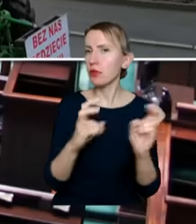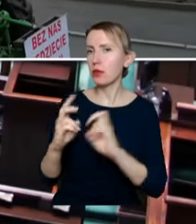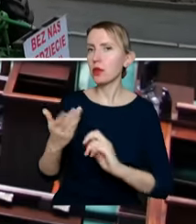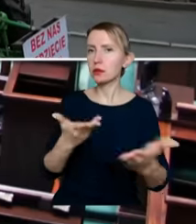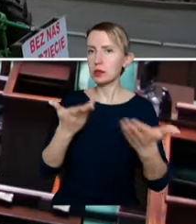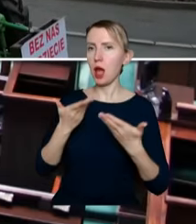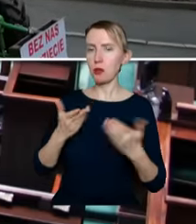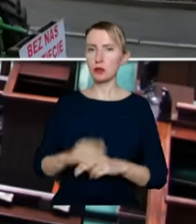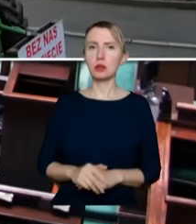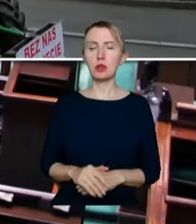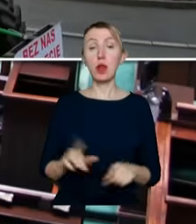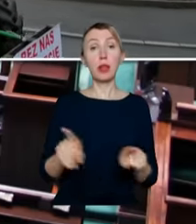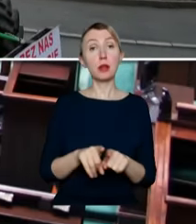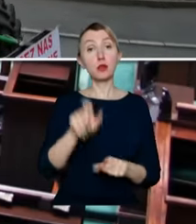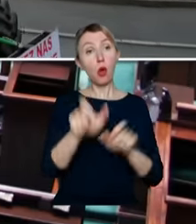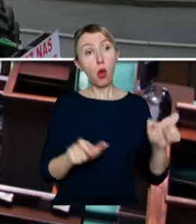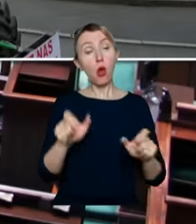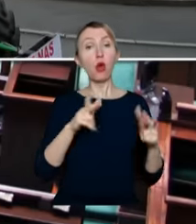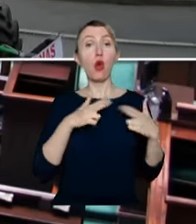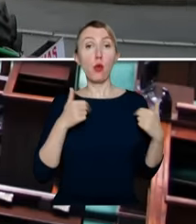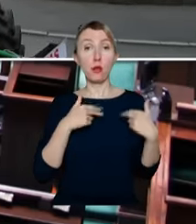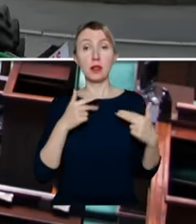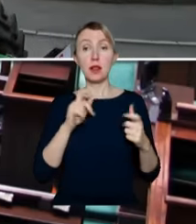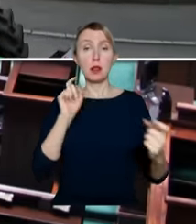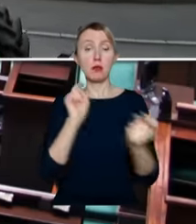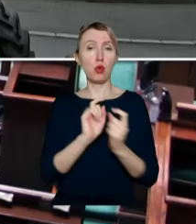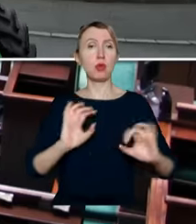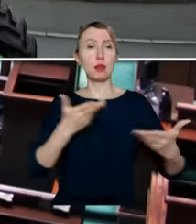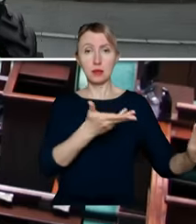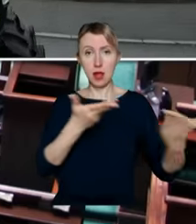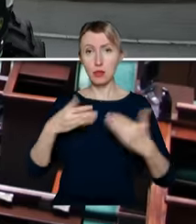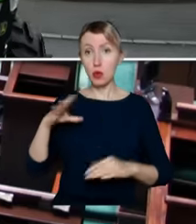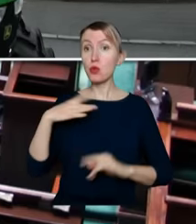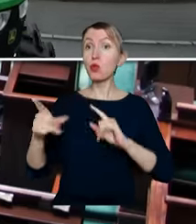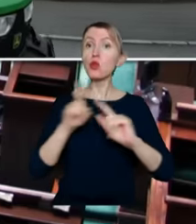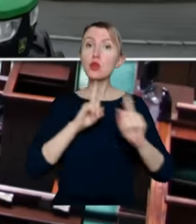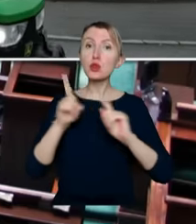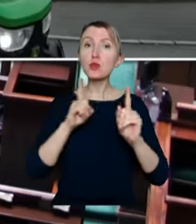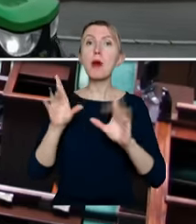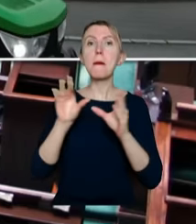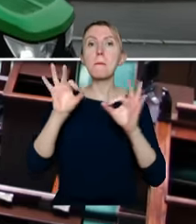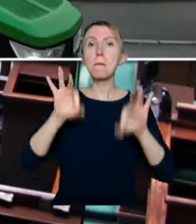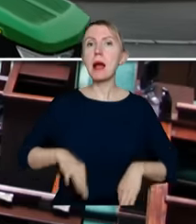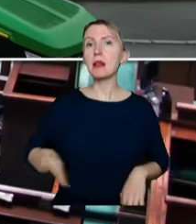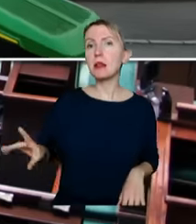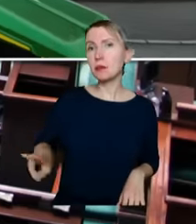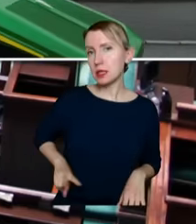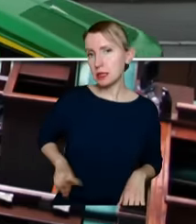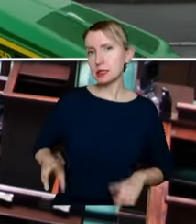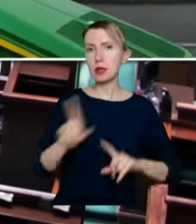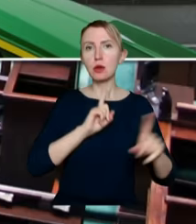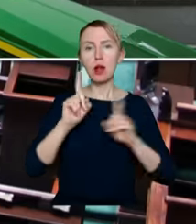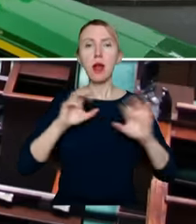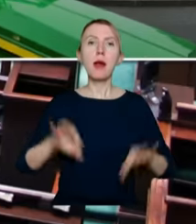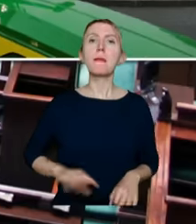osoby, które są w tym komitecie protestacyjnym. Rozmawialiśmy z Panem Ministrem, rozmawialiśmy z Panem